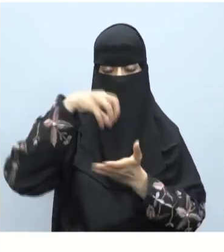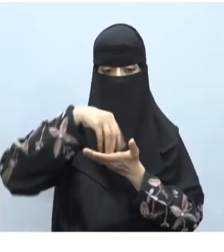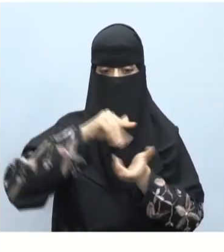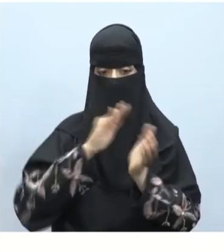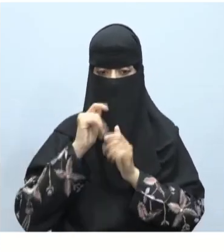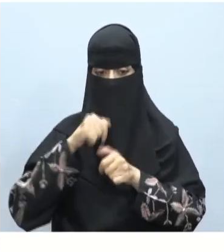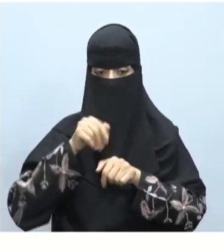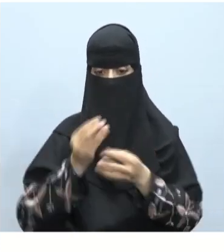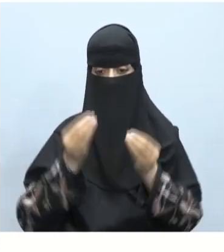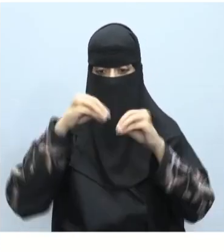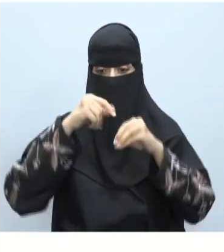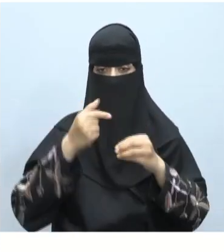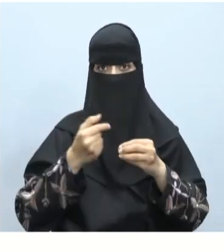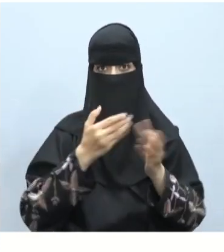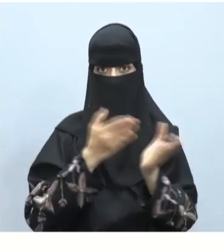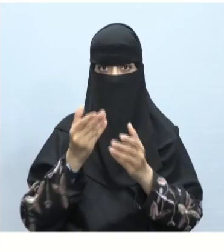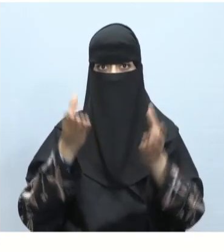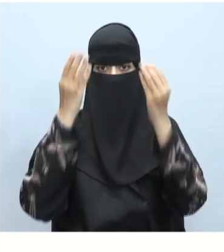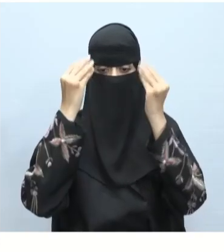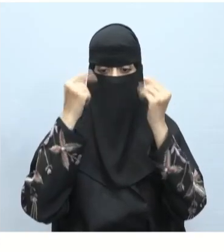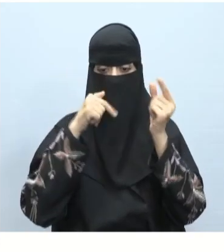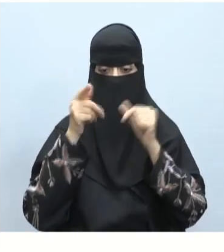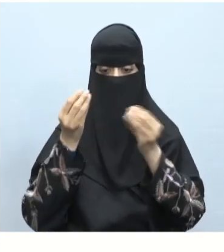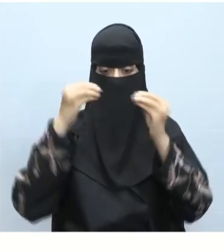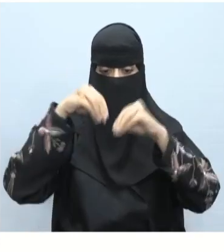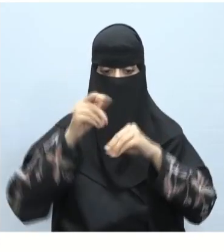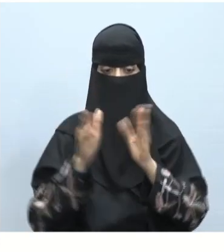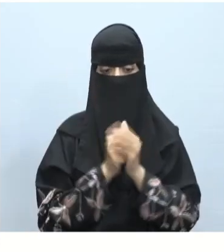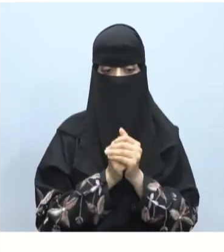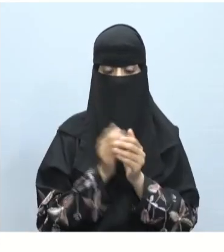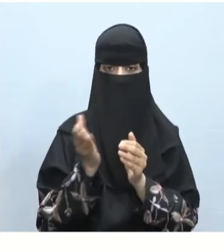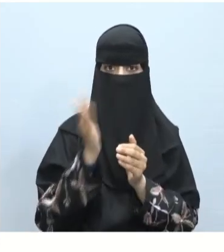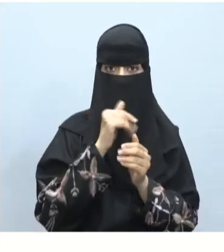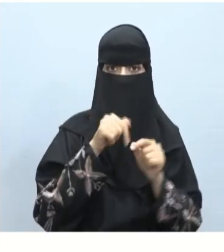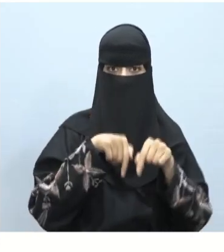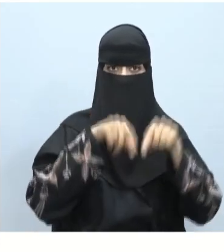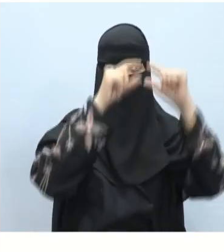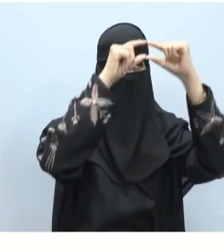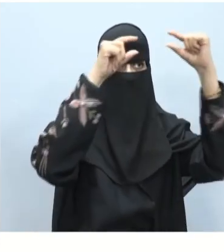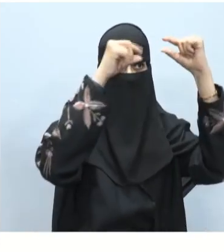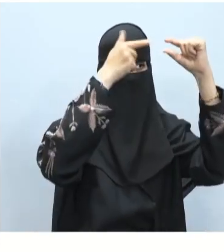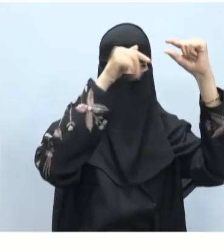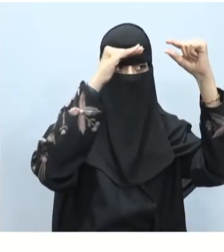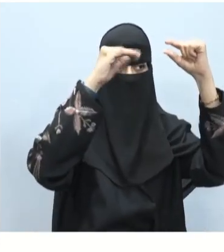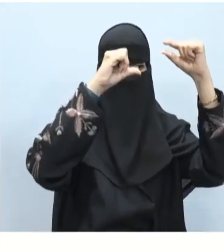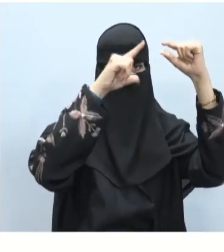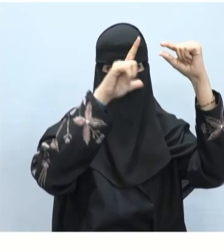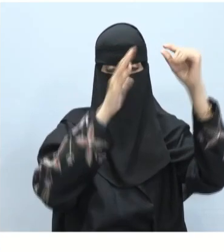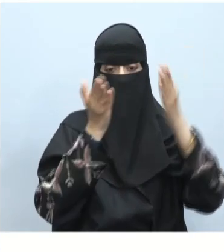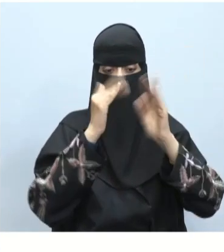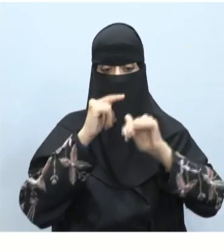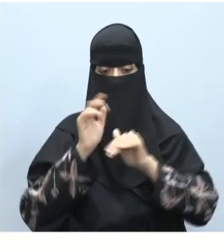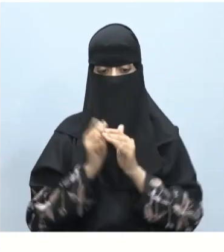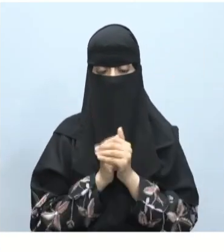المزيد من المعلومات حول جبل إتروجينة سنقوم بكتابة أو إضافة صفحة